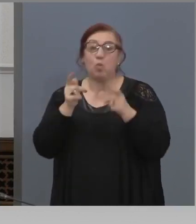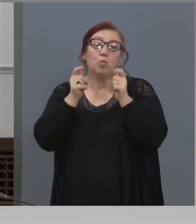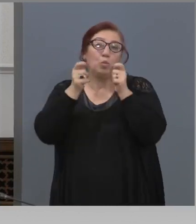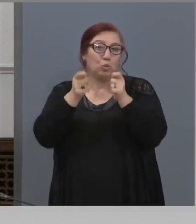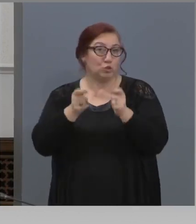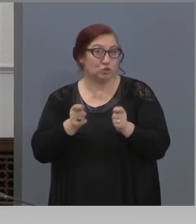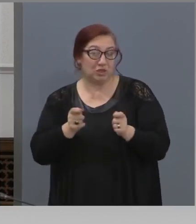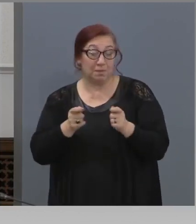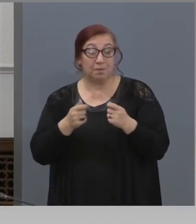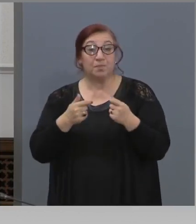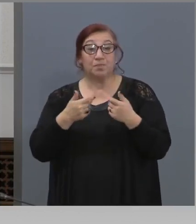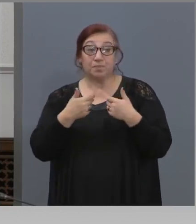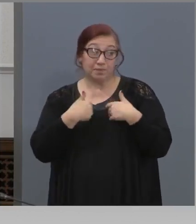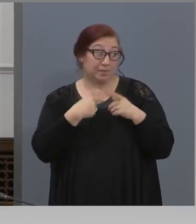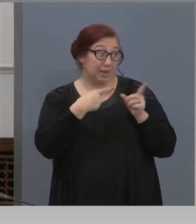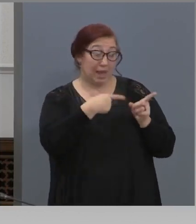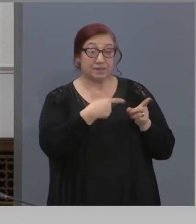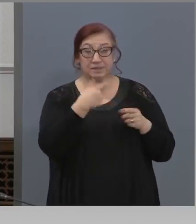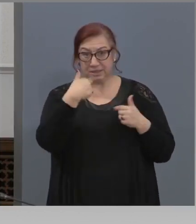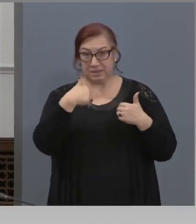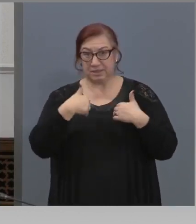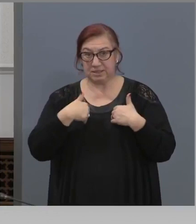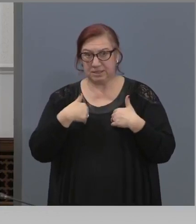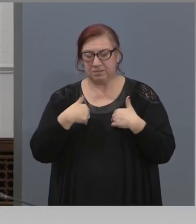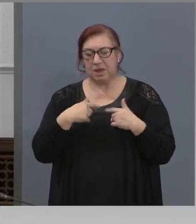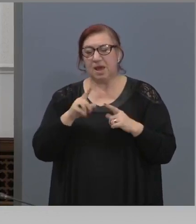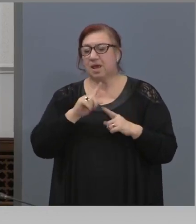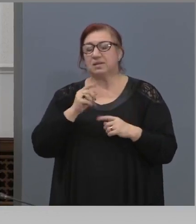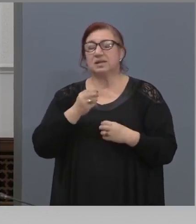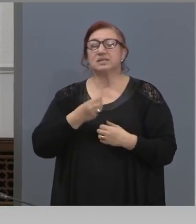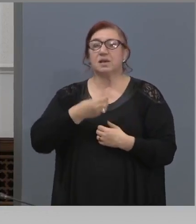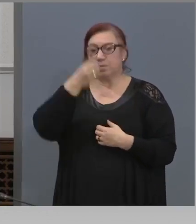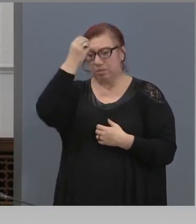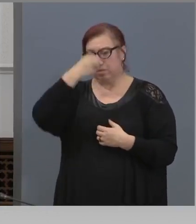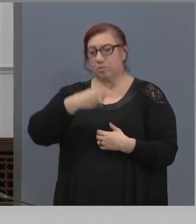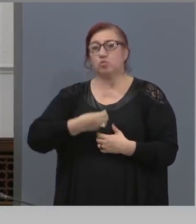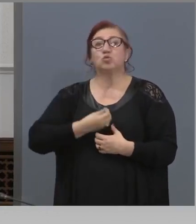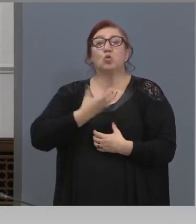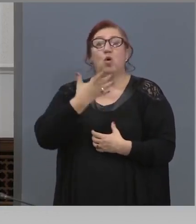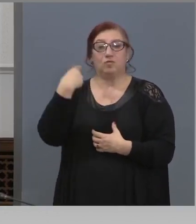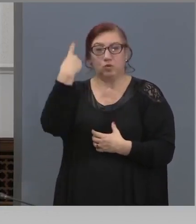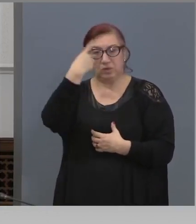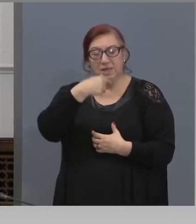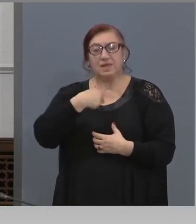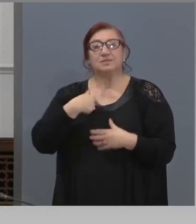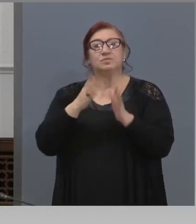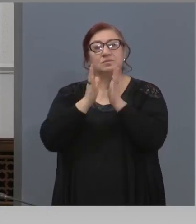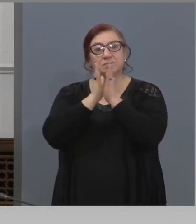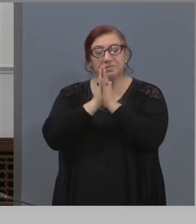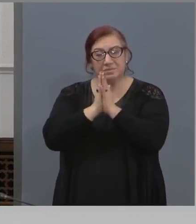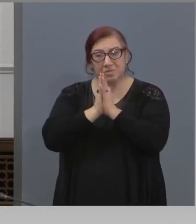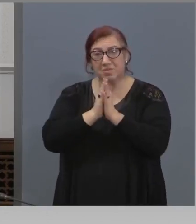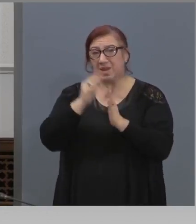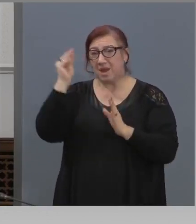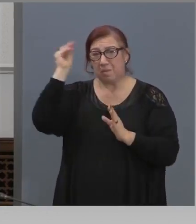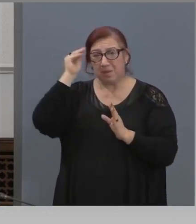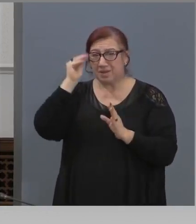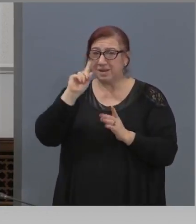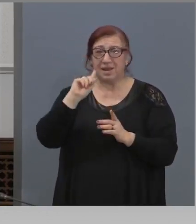Аз самия не съм духовно лице, затова мога да призовя българите да не отиват